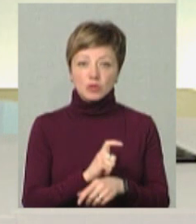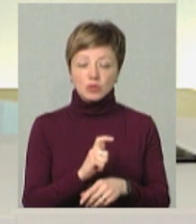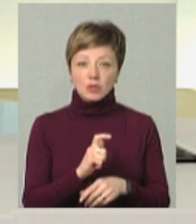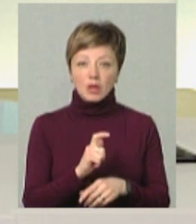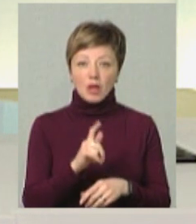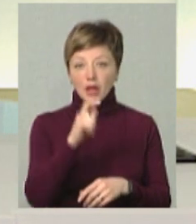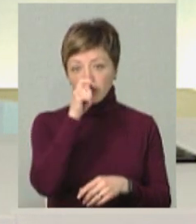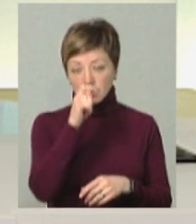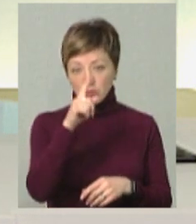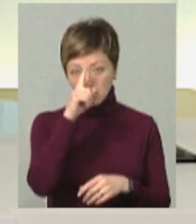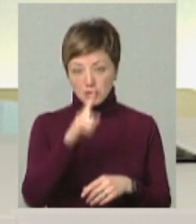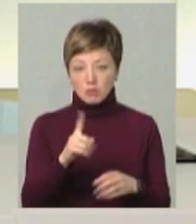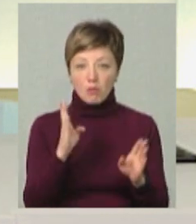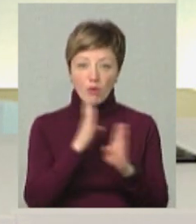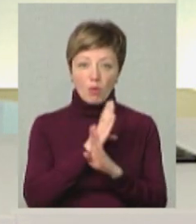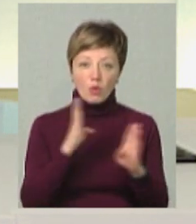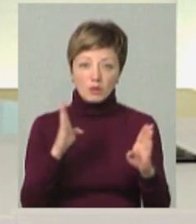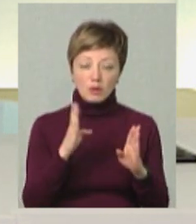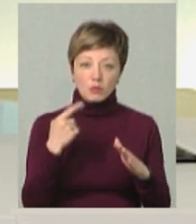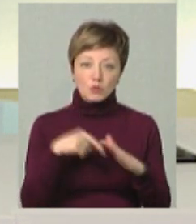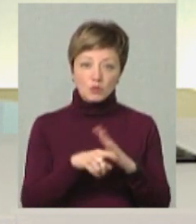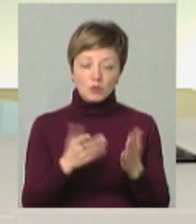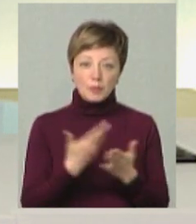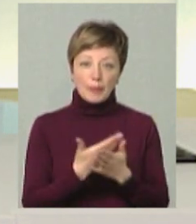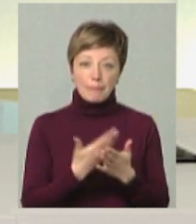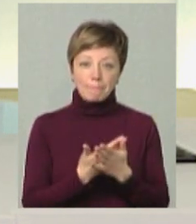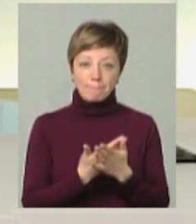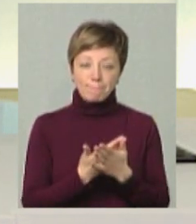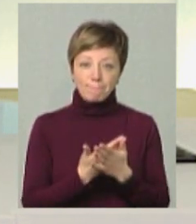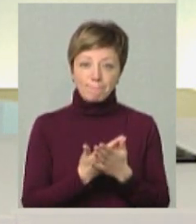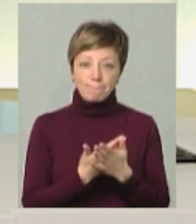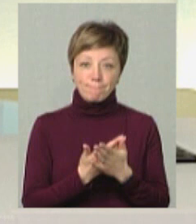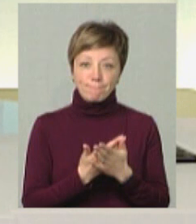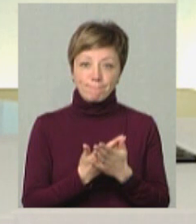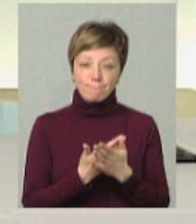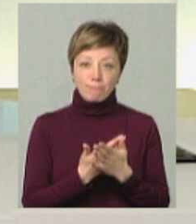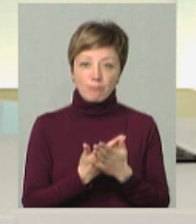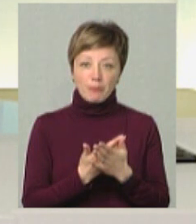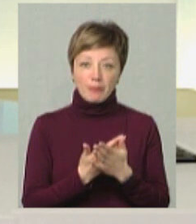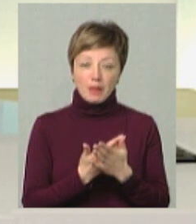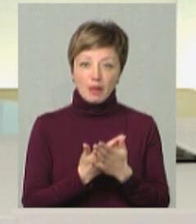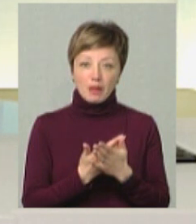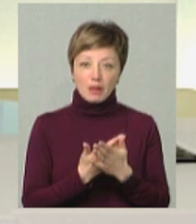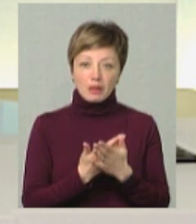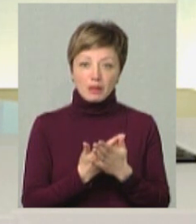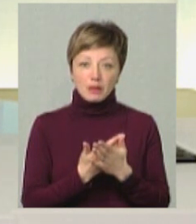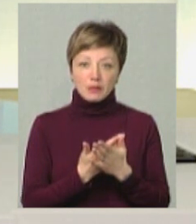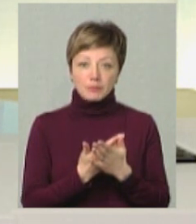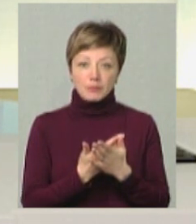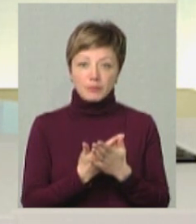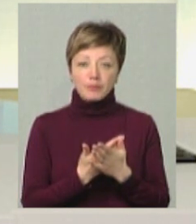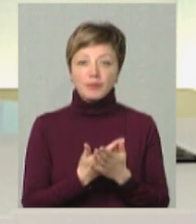квітня місяця. Погода, по суті, десь нас Юрій Валентинович лякав, що буде, якби, набагато